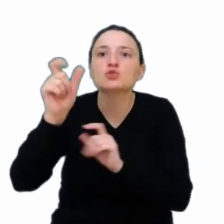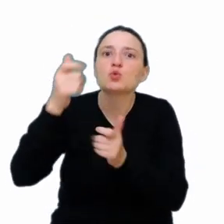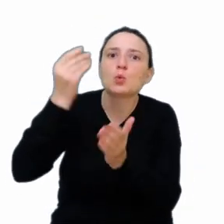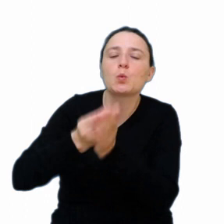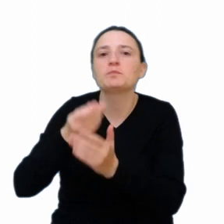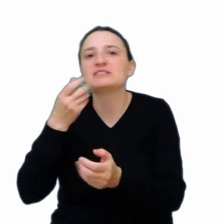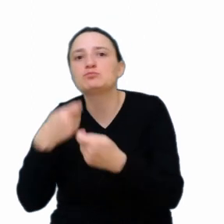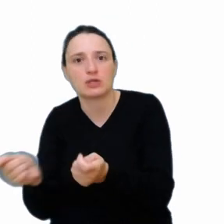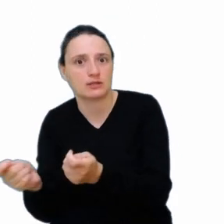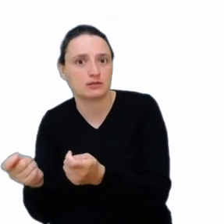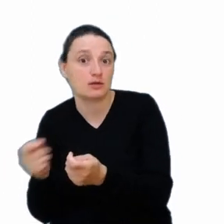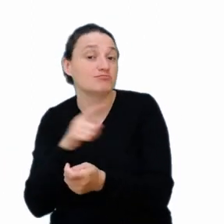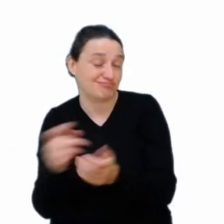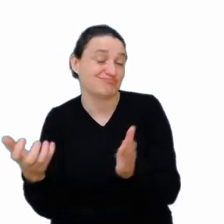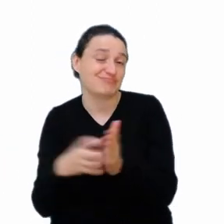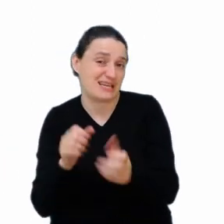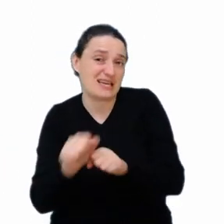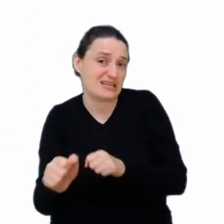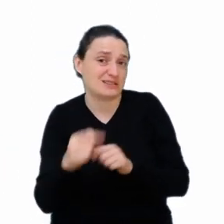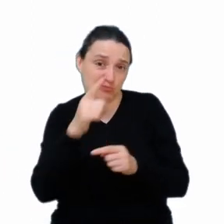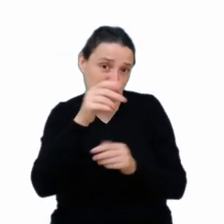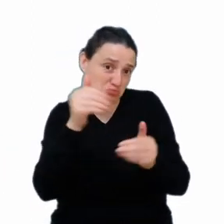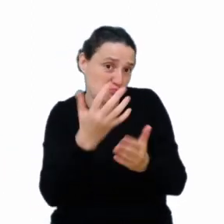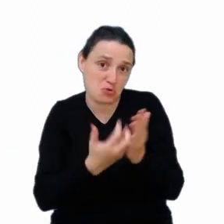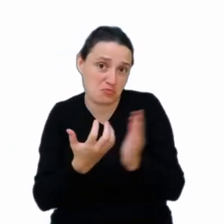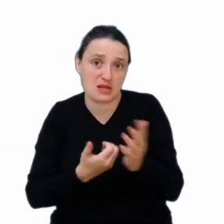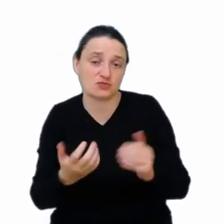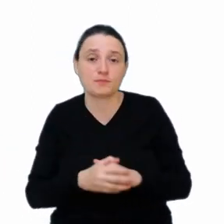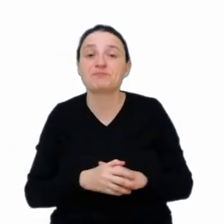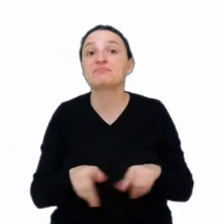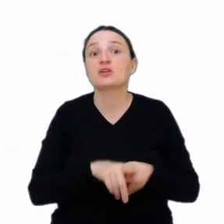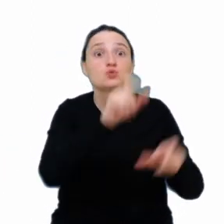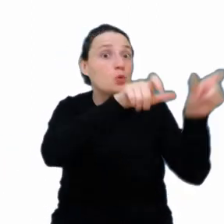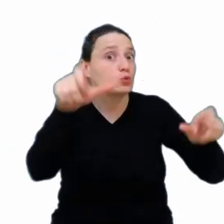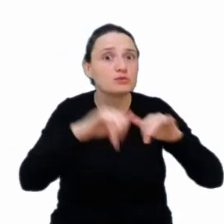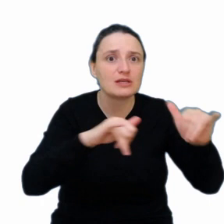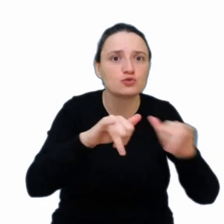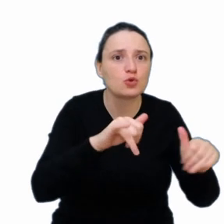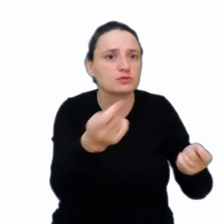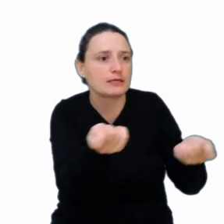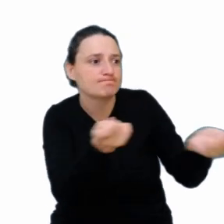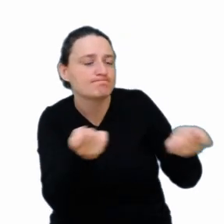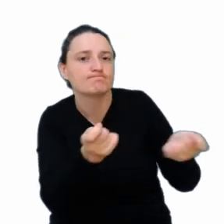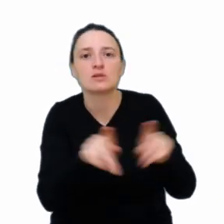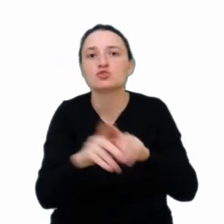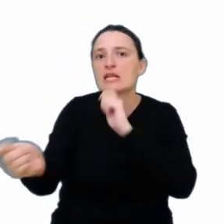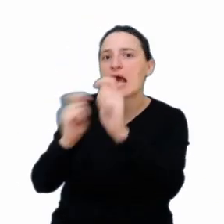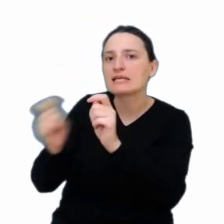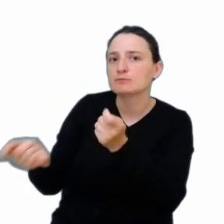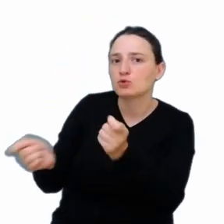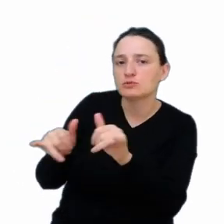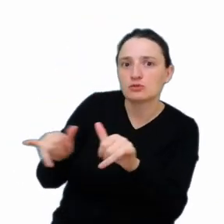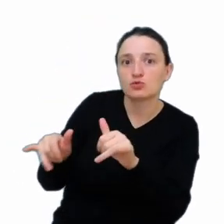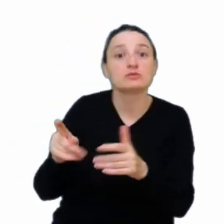Takie urządzenia, takie aplikacje są, możecie sobie pobrać. Zarządzanie ludźmi, zarządzanie transportem, aplikacje, które